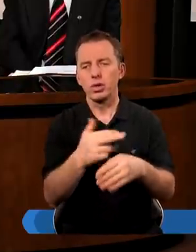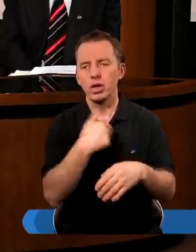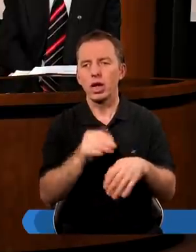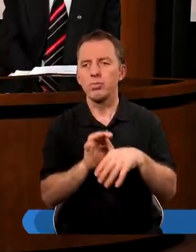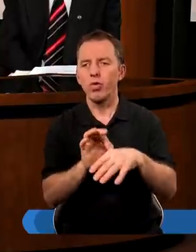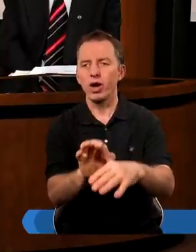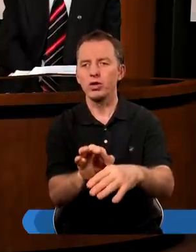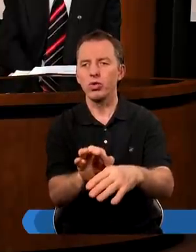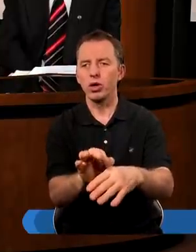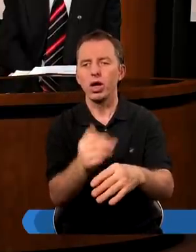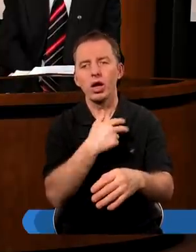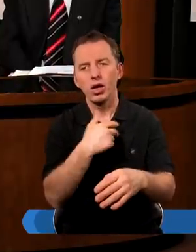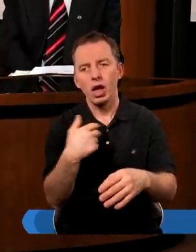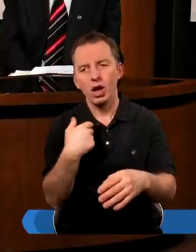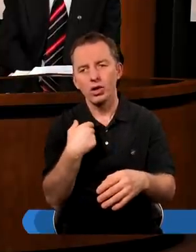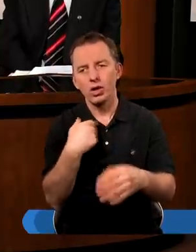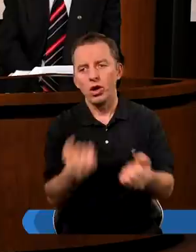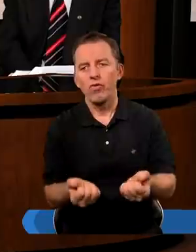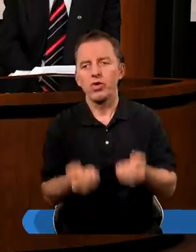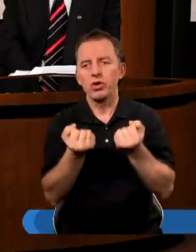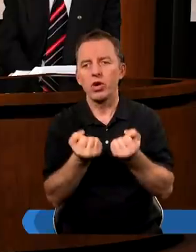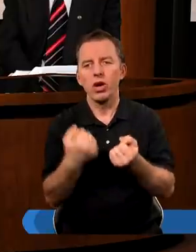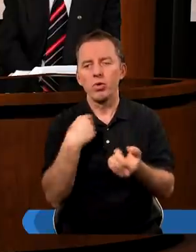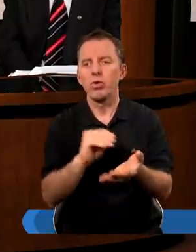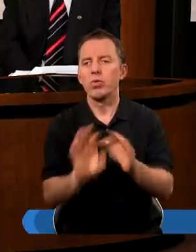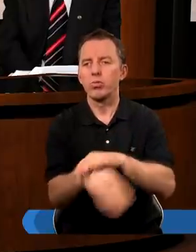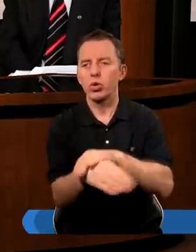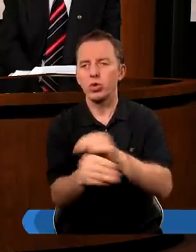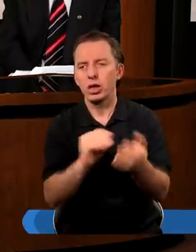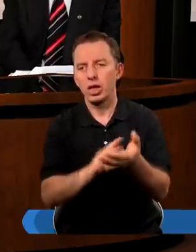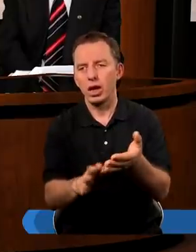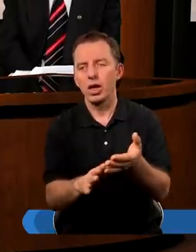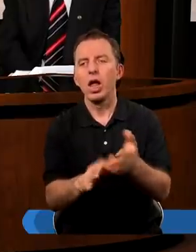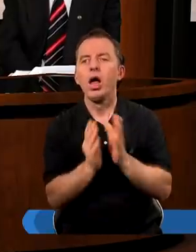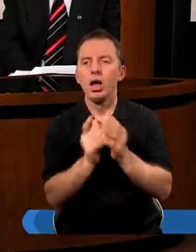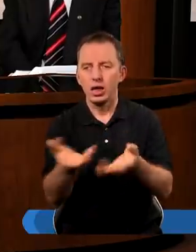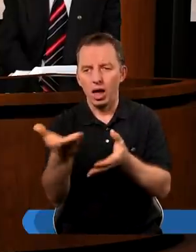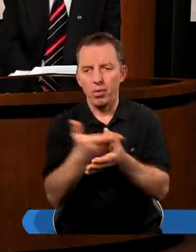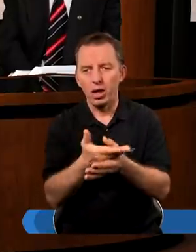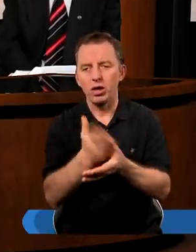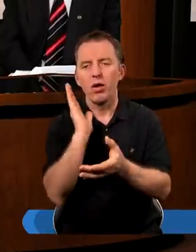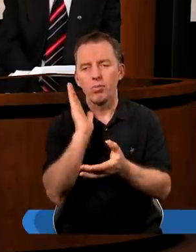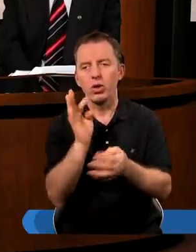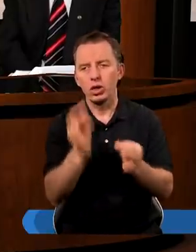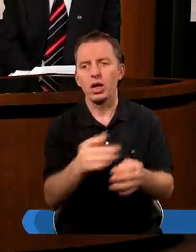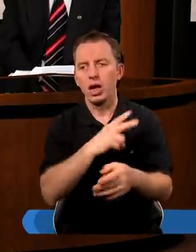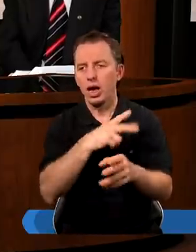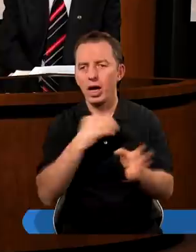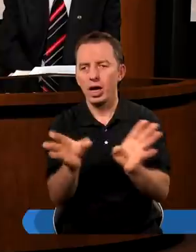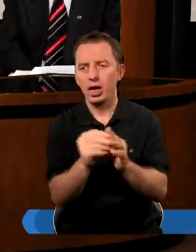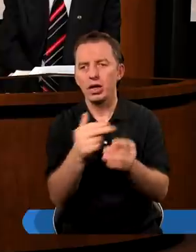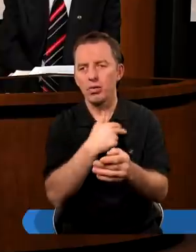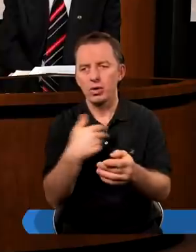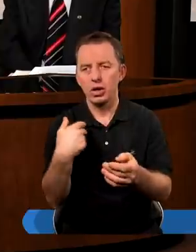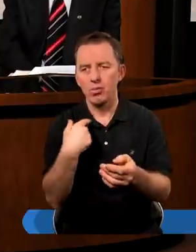będzie nas prowadził, nasze wysiłki byłyby daremne. Dlatego zapraszamy. Bądź teraz razem z